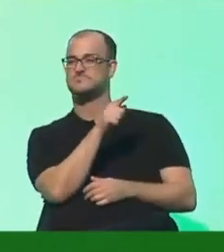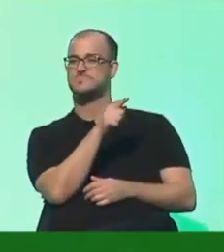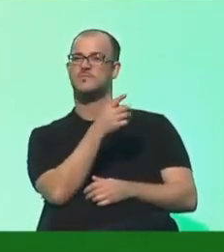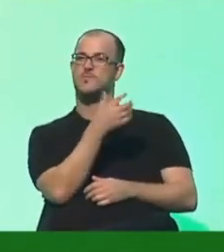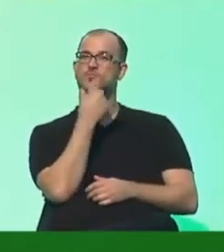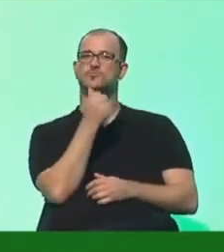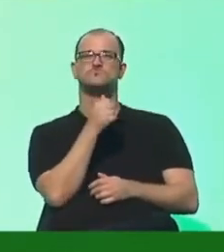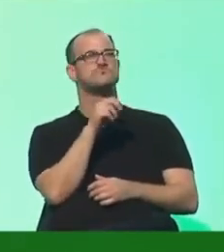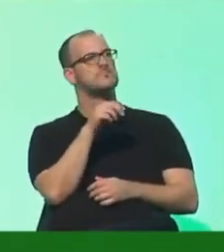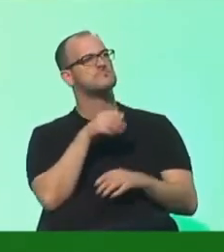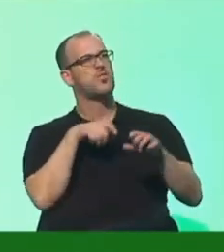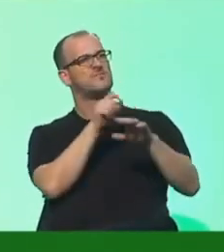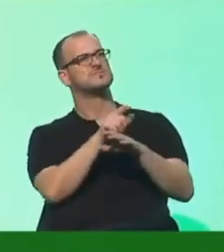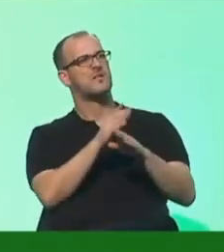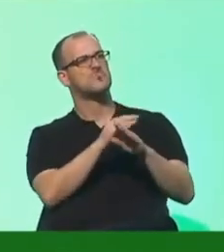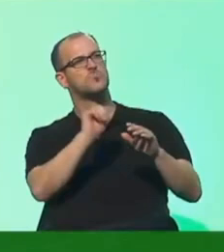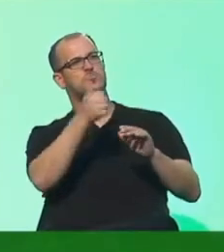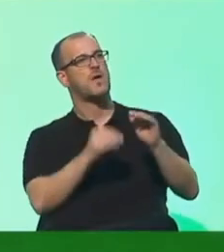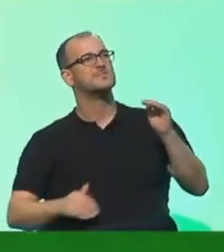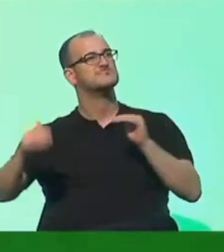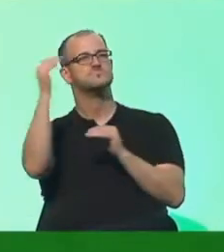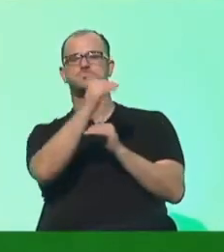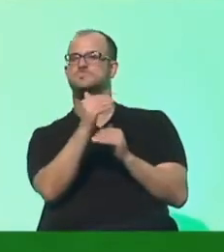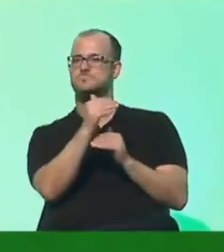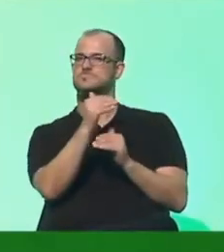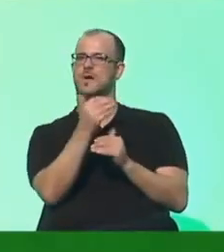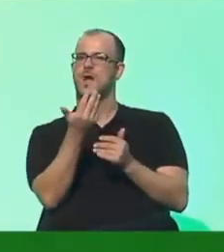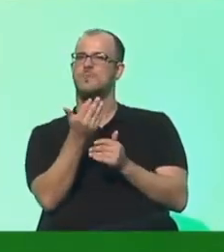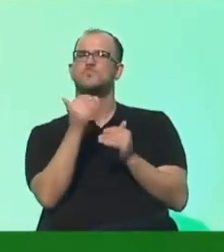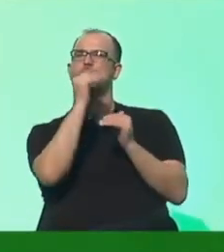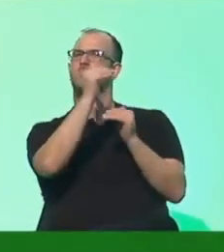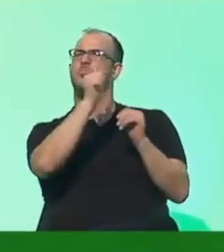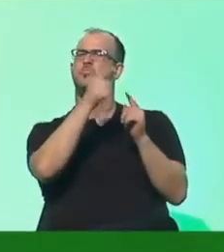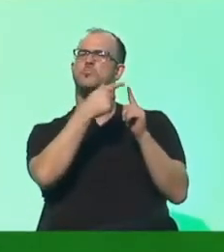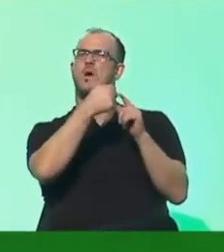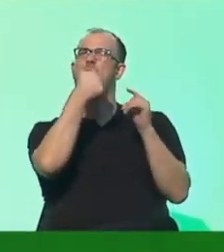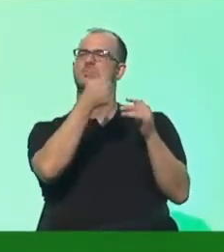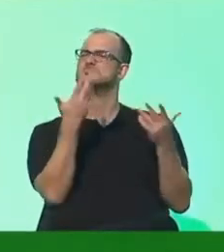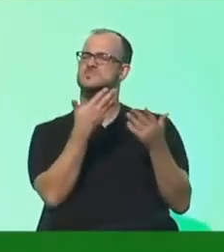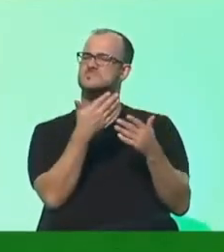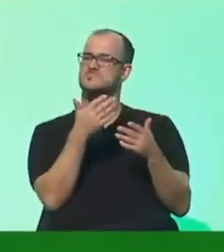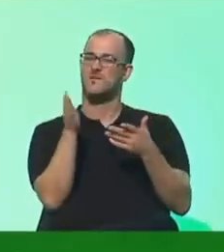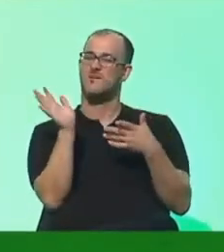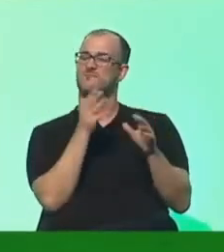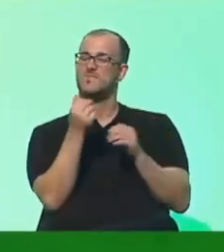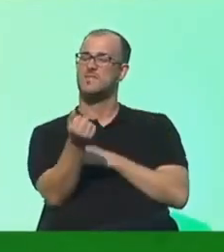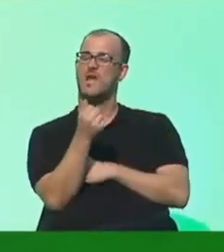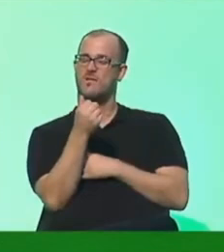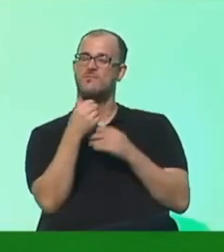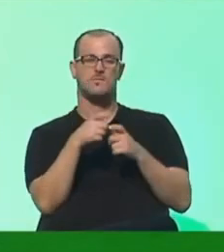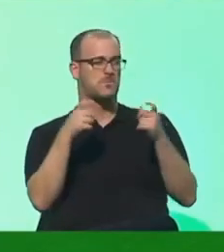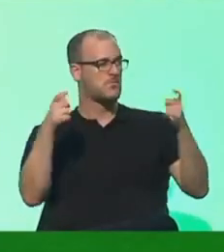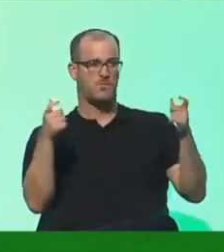zu machen. Klingt gut, oder? Nur worin? Zur Nummer 1 im Windkraftausbau verhindern, zur